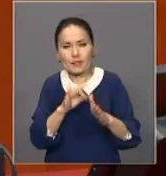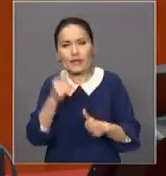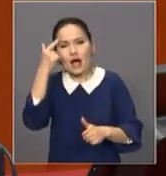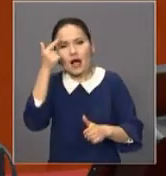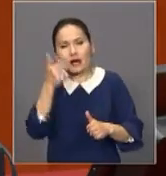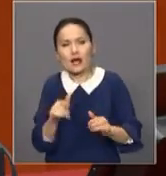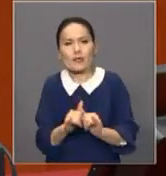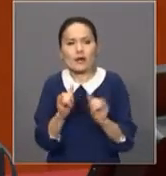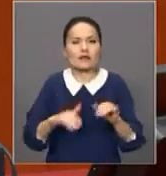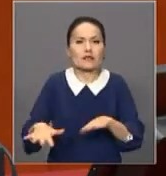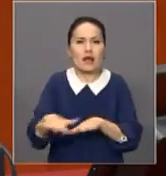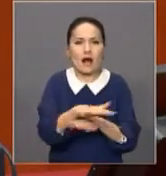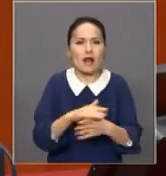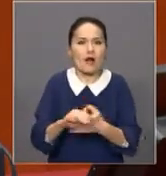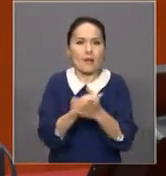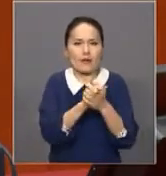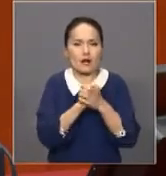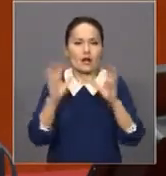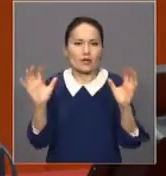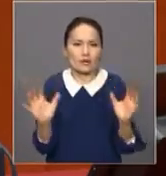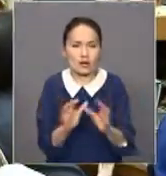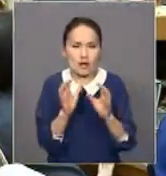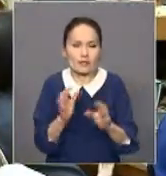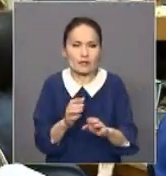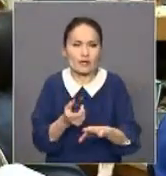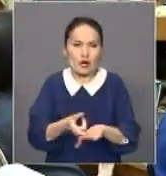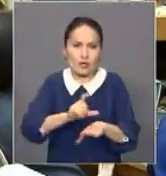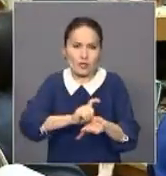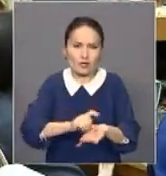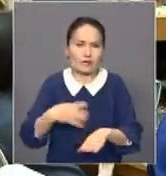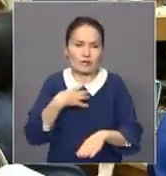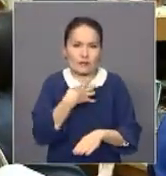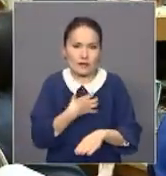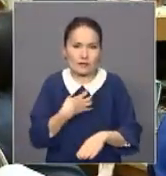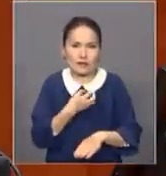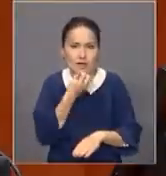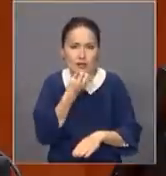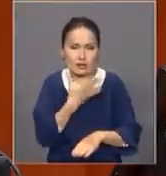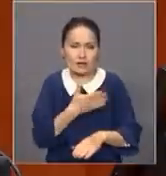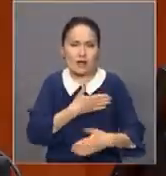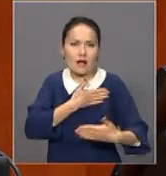және елдің бірлік берекесінің көріністі ретінде қабылданы өте есек елдігін жеткізді.